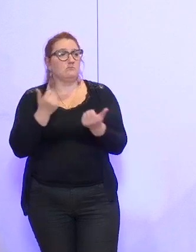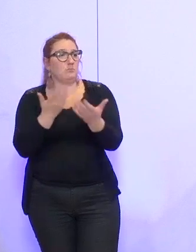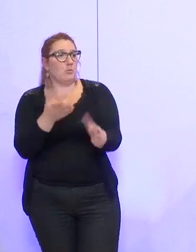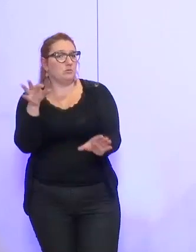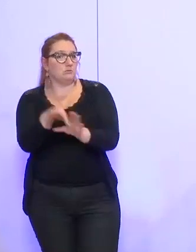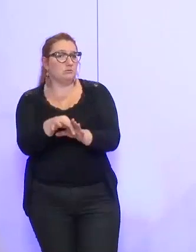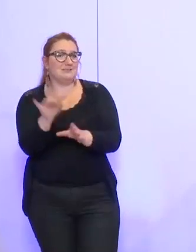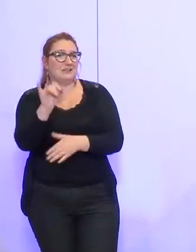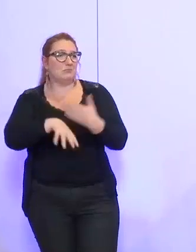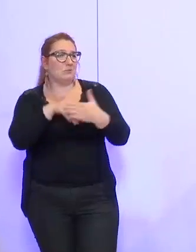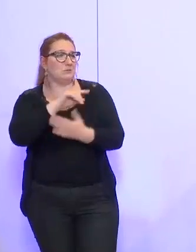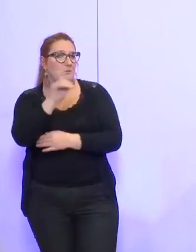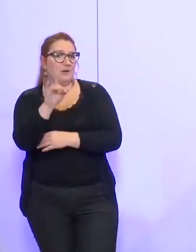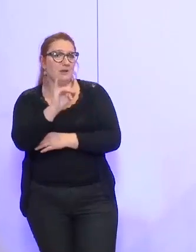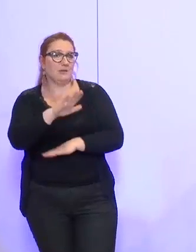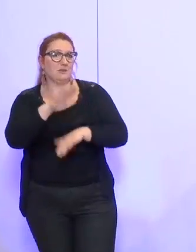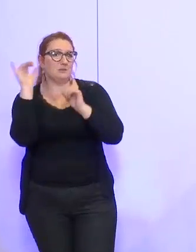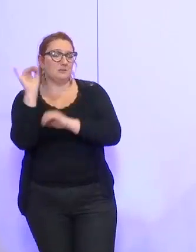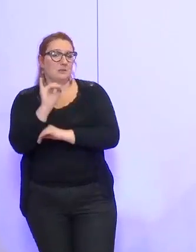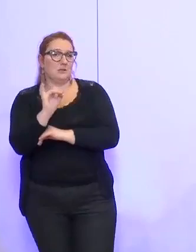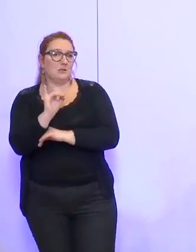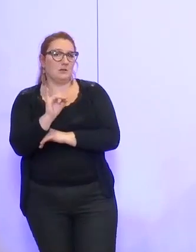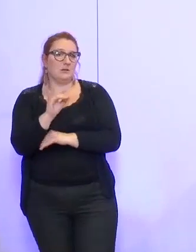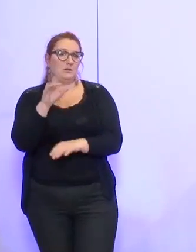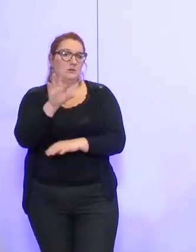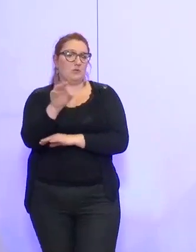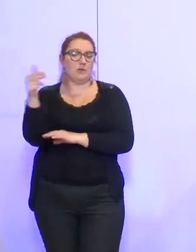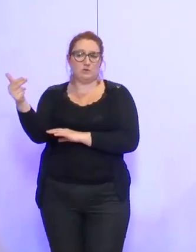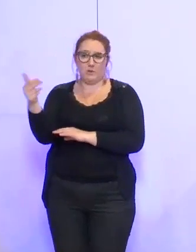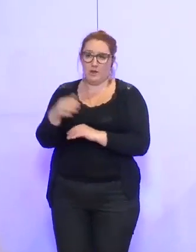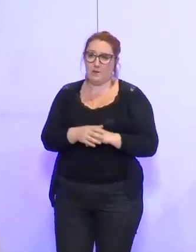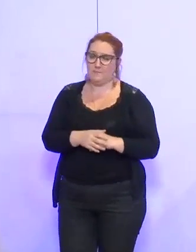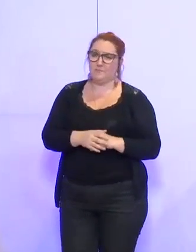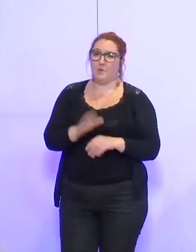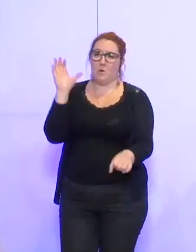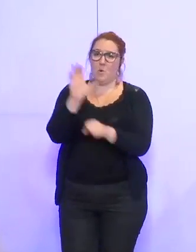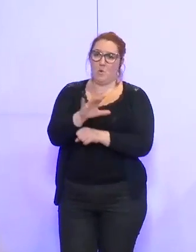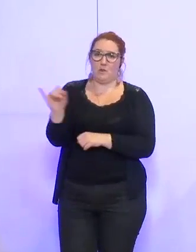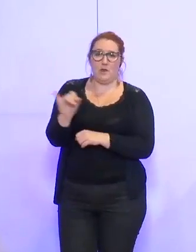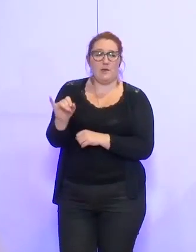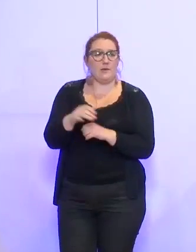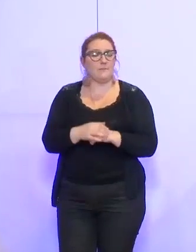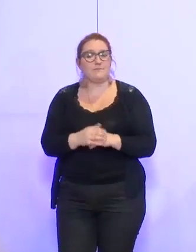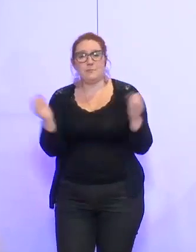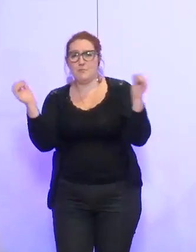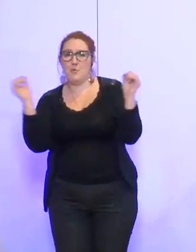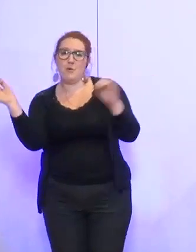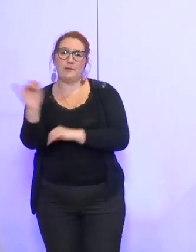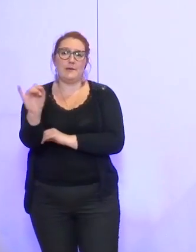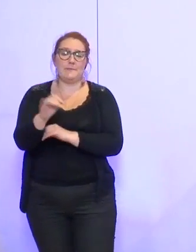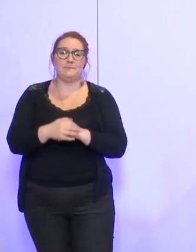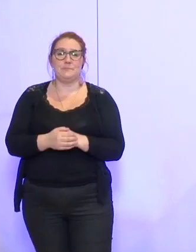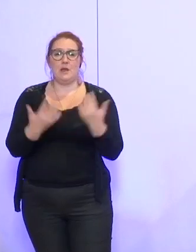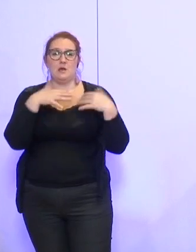? Qui s'abstient ? Le Front National. Qui est contre ? Qui est pour ?